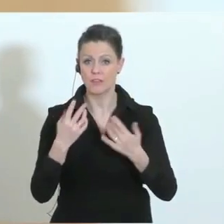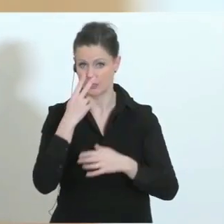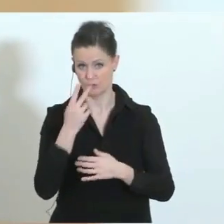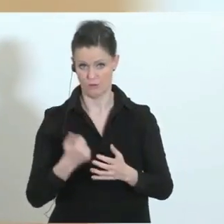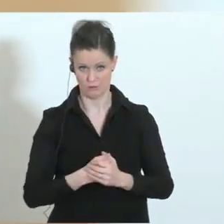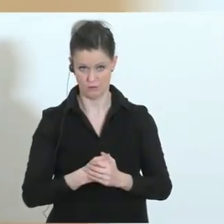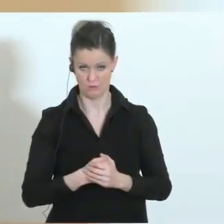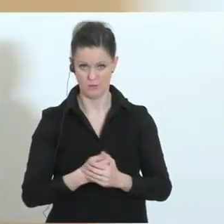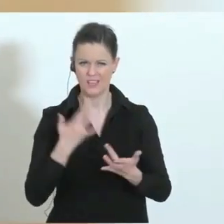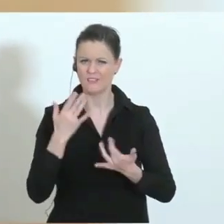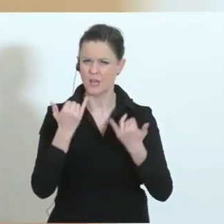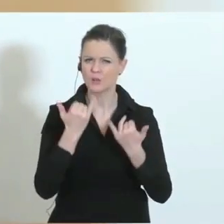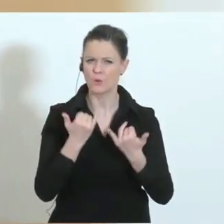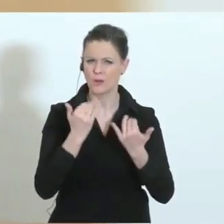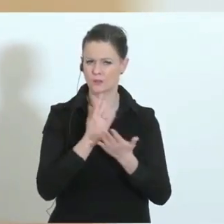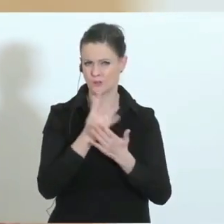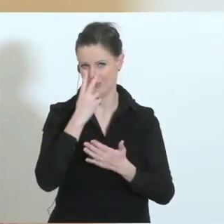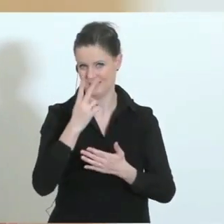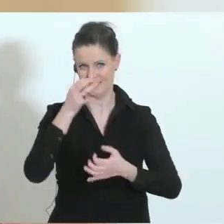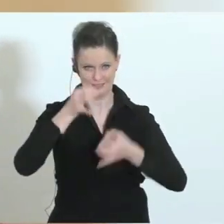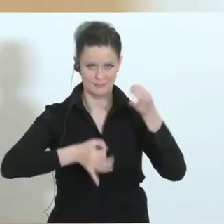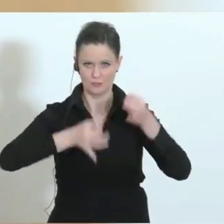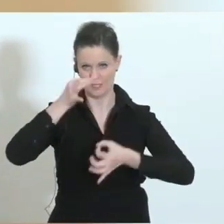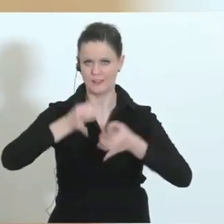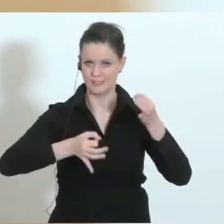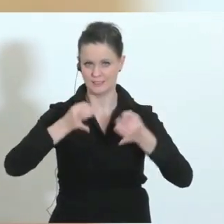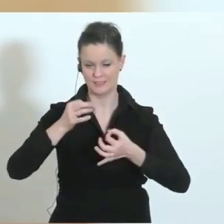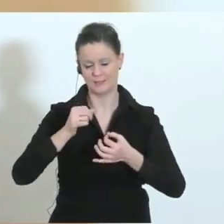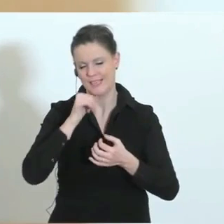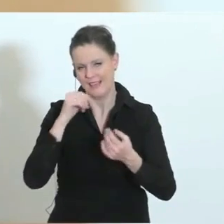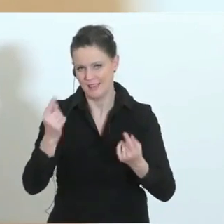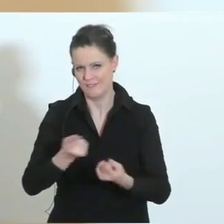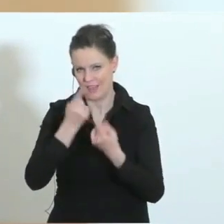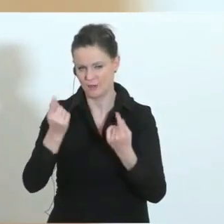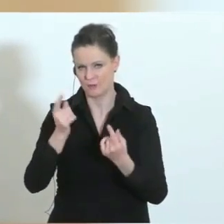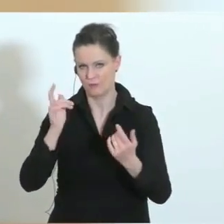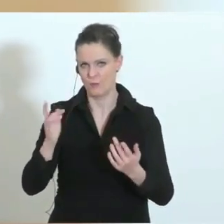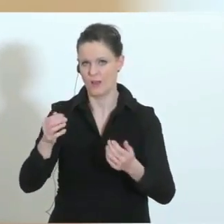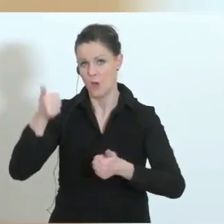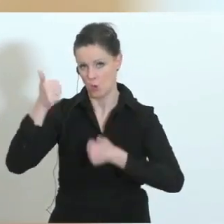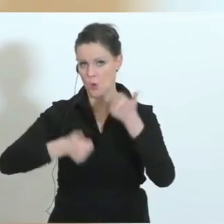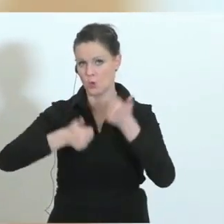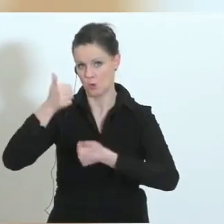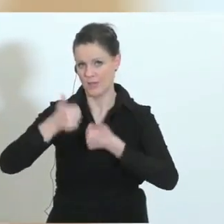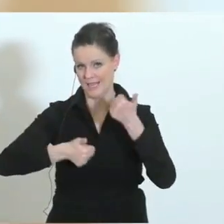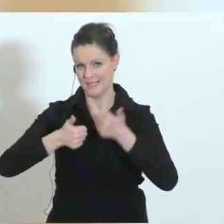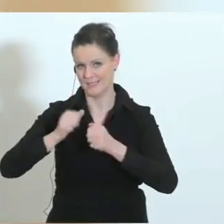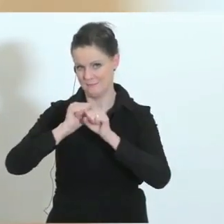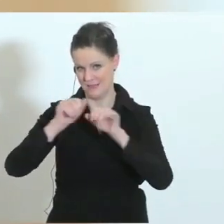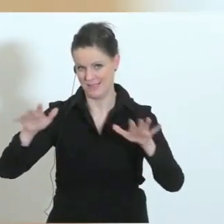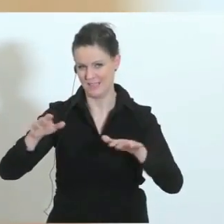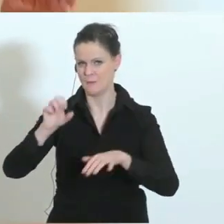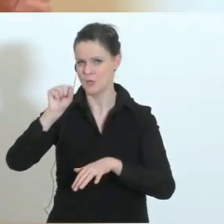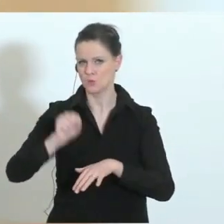heute eine Statistik, wir jetzt keine Werbung für Konkurrenzmedien machen, in der Süddeutschen Zeitung gesehen,